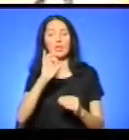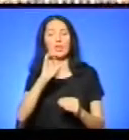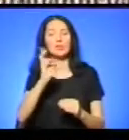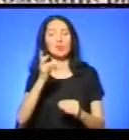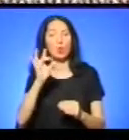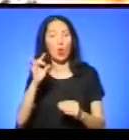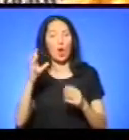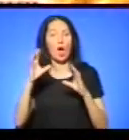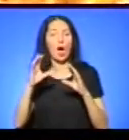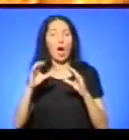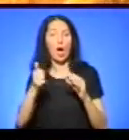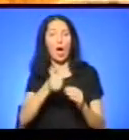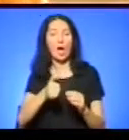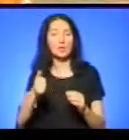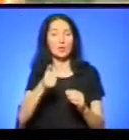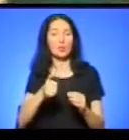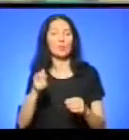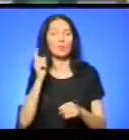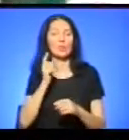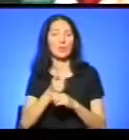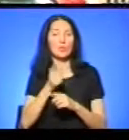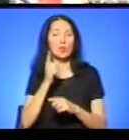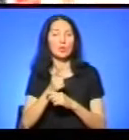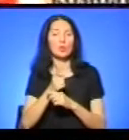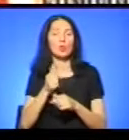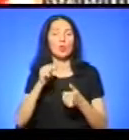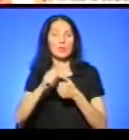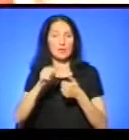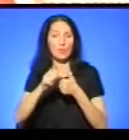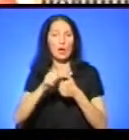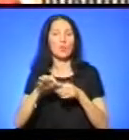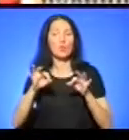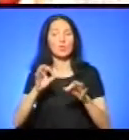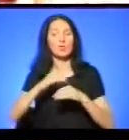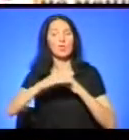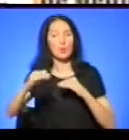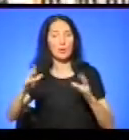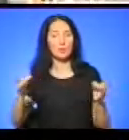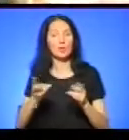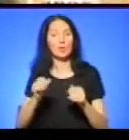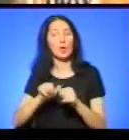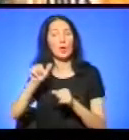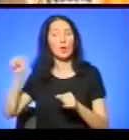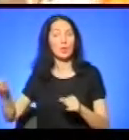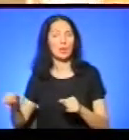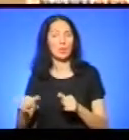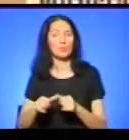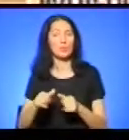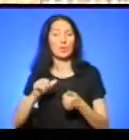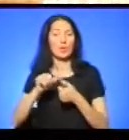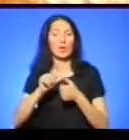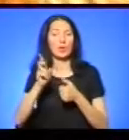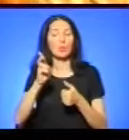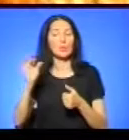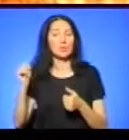Заборонено дозаправку автомобілів на полях, вона повинна здійснюватися поза межами поля. При